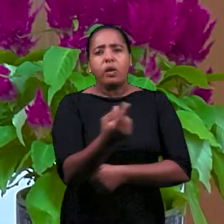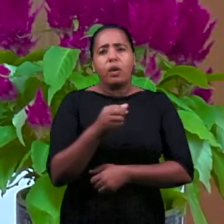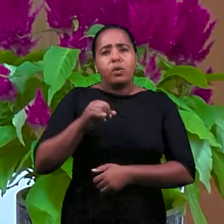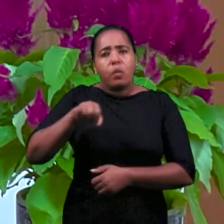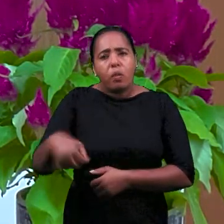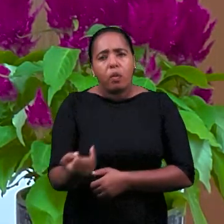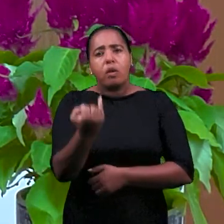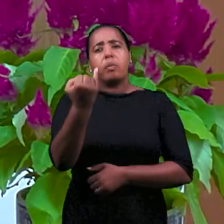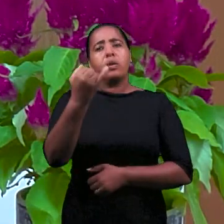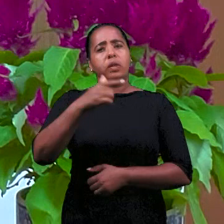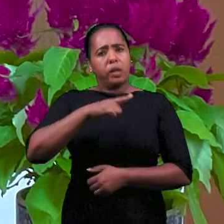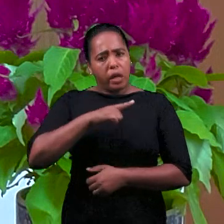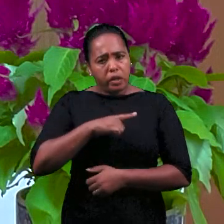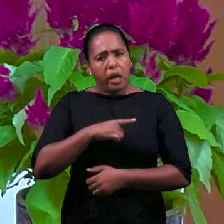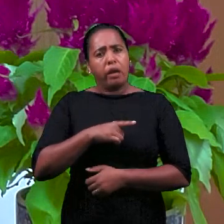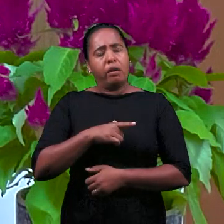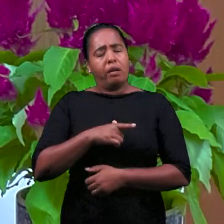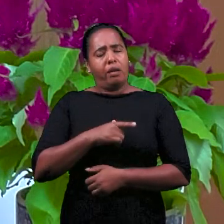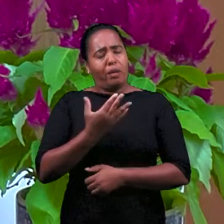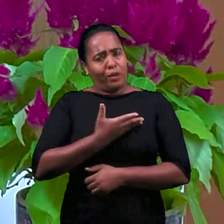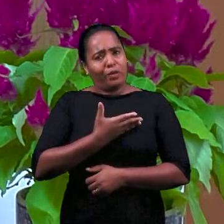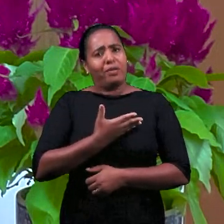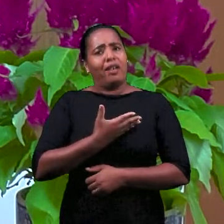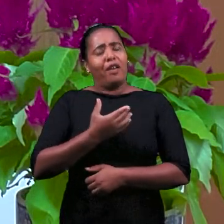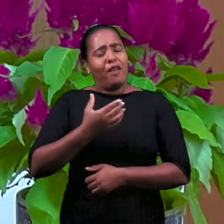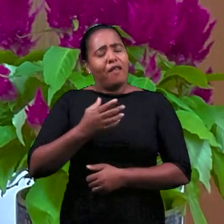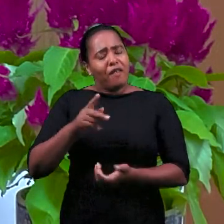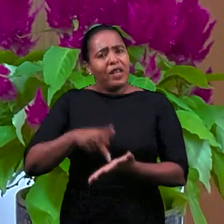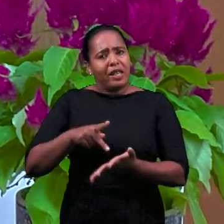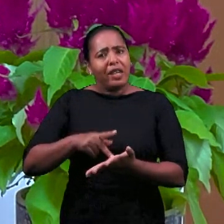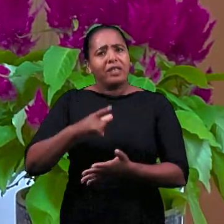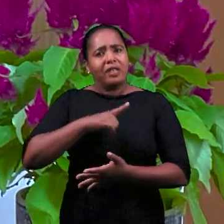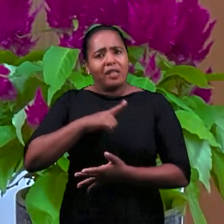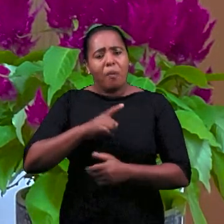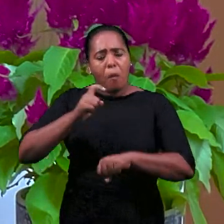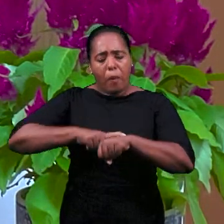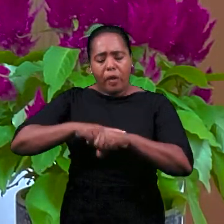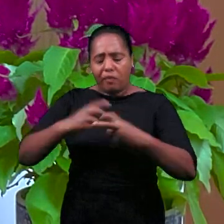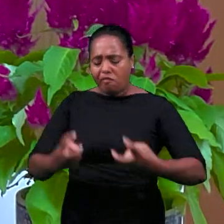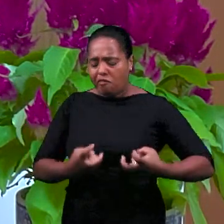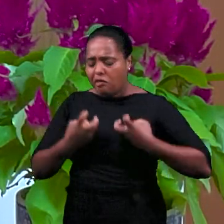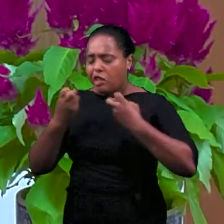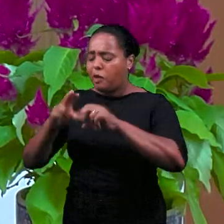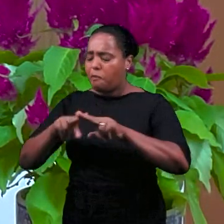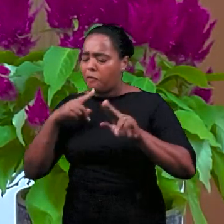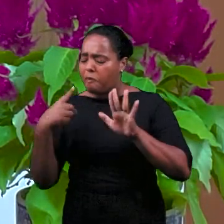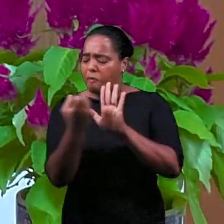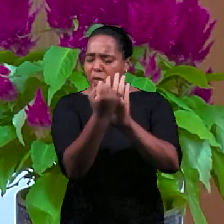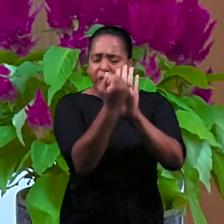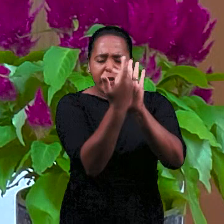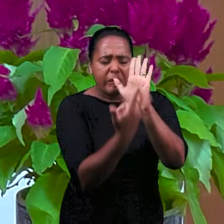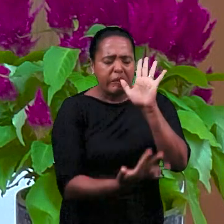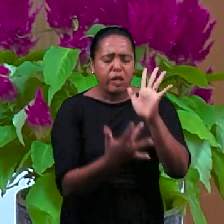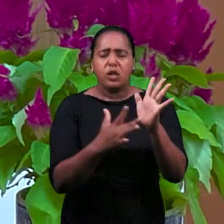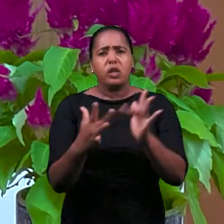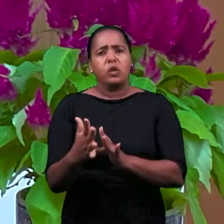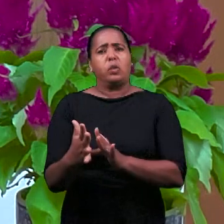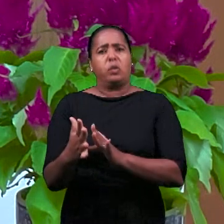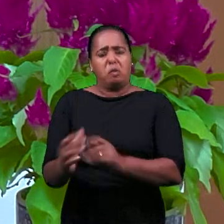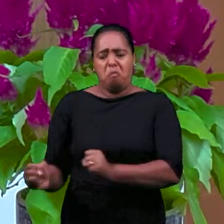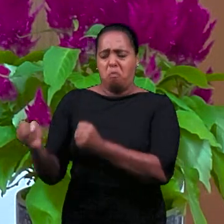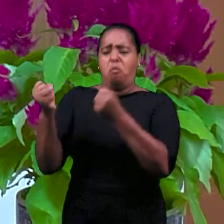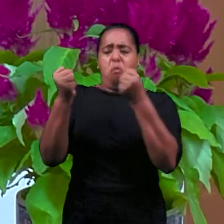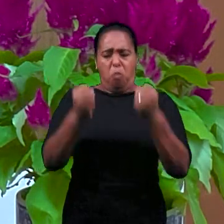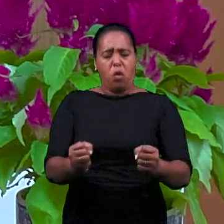Это такая возможность есть у нас, когда мы взываем о силе крови Господь, кровь Иисуса имеет